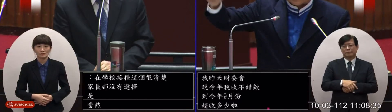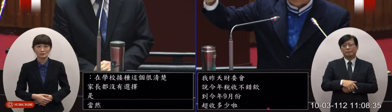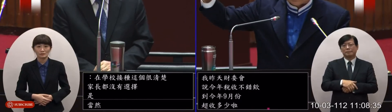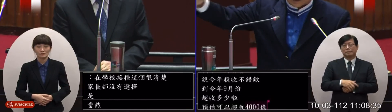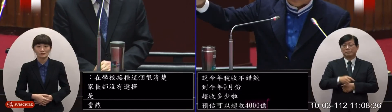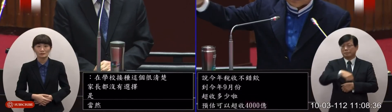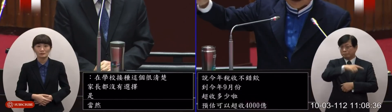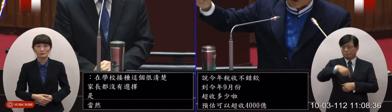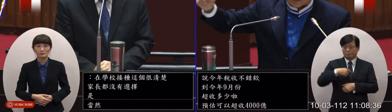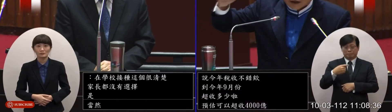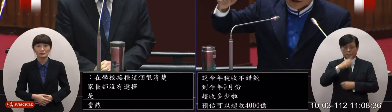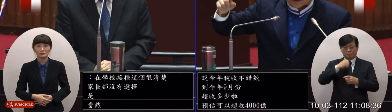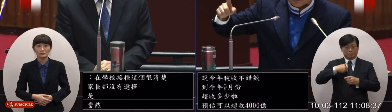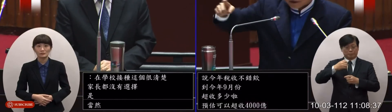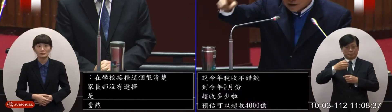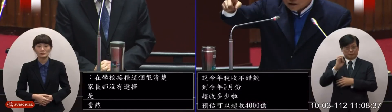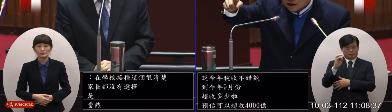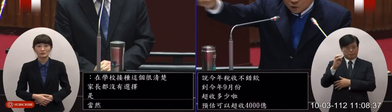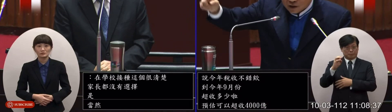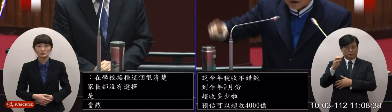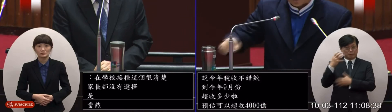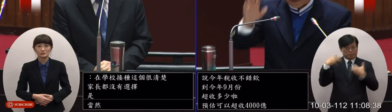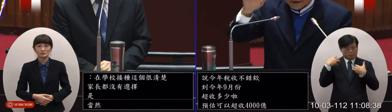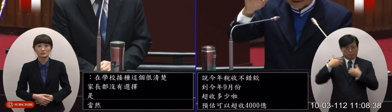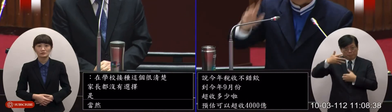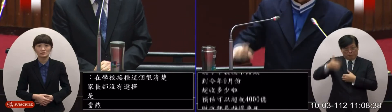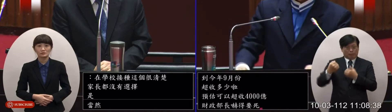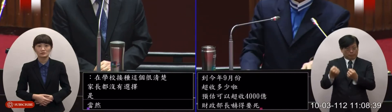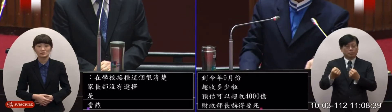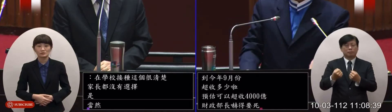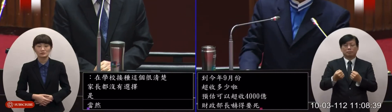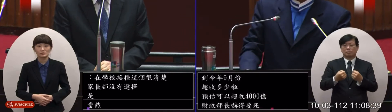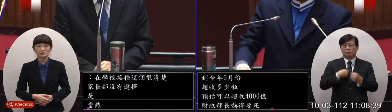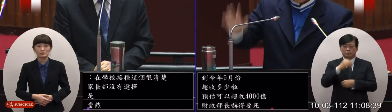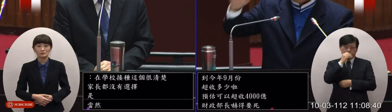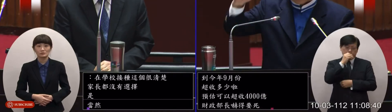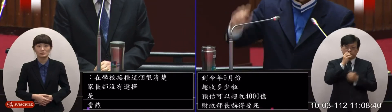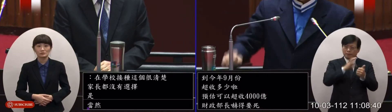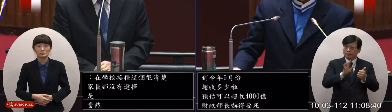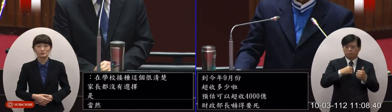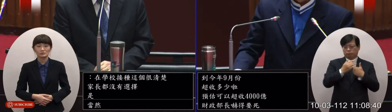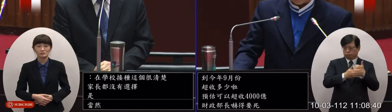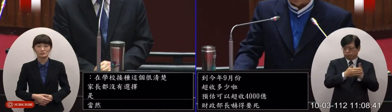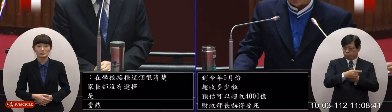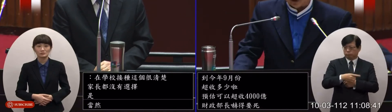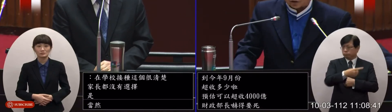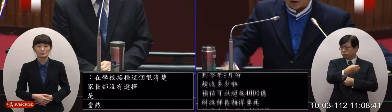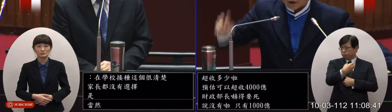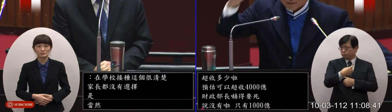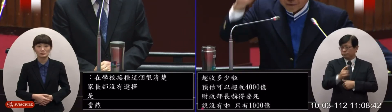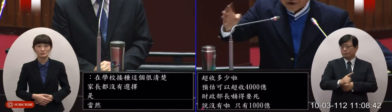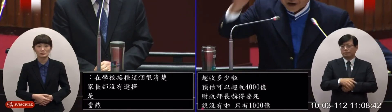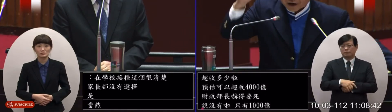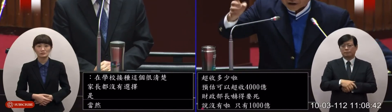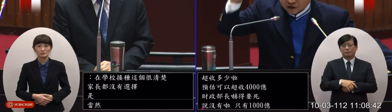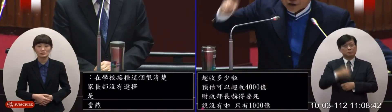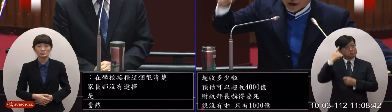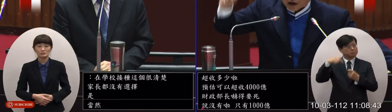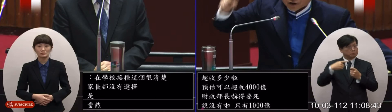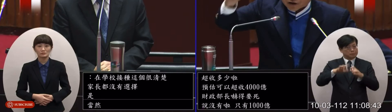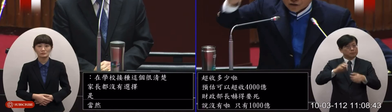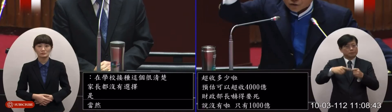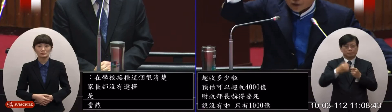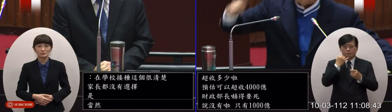我們的財經長官在這裡你坐在這裡我不要講他我保護他他告訴我說明年可以